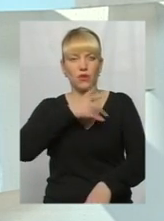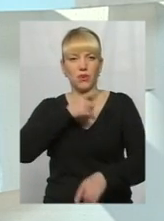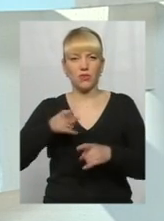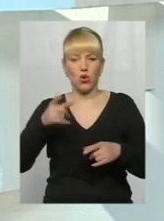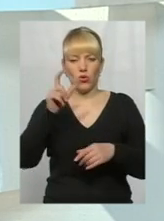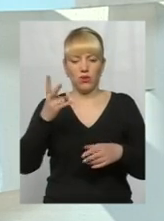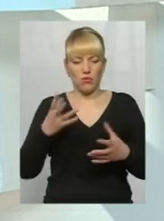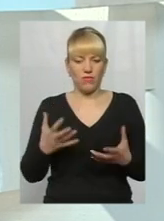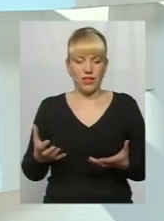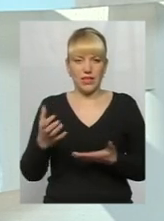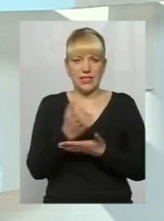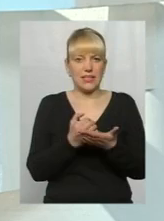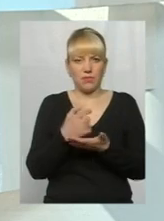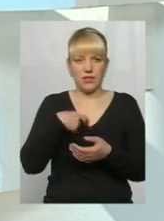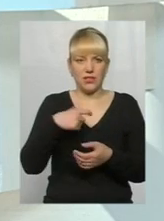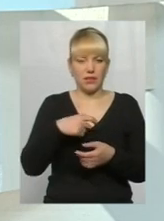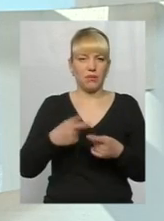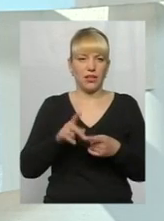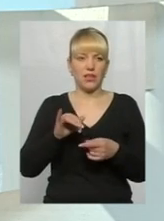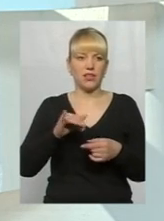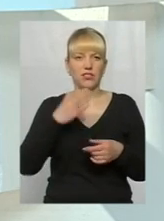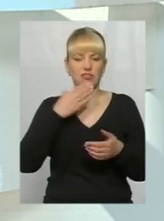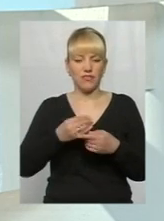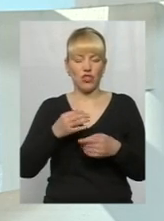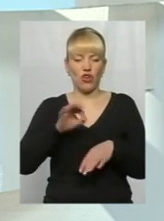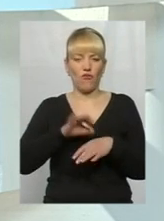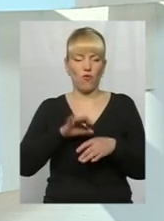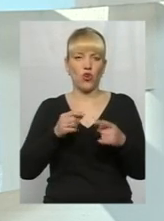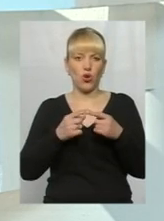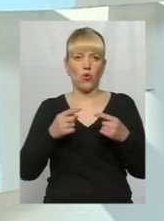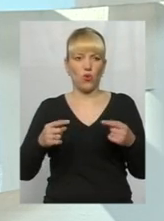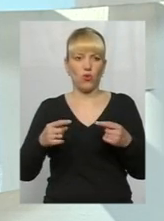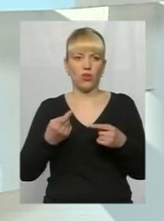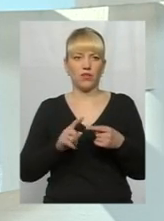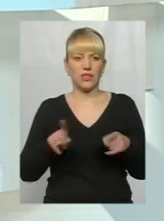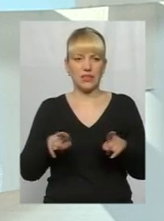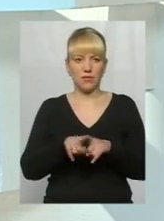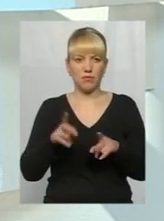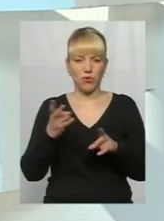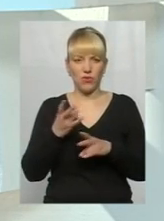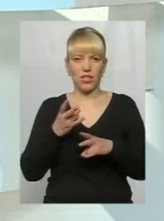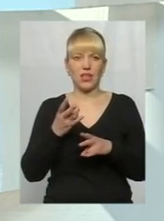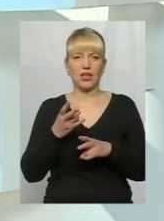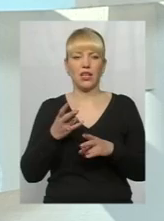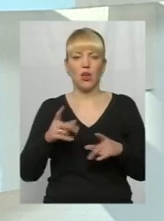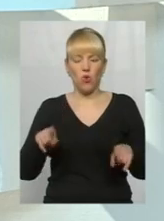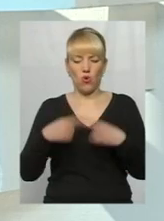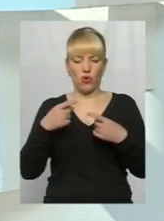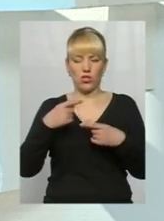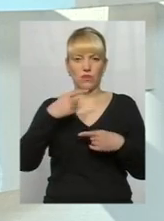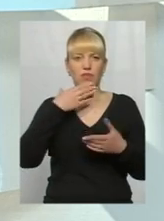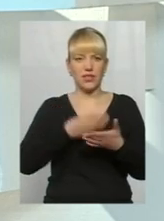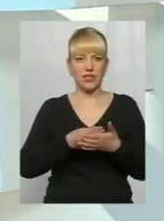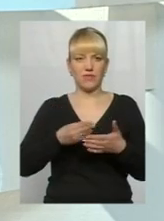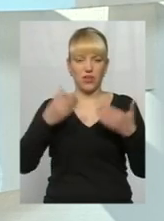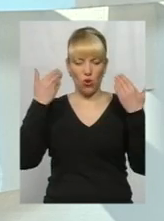мобілізуватися. І навіть без того свого хворого органу чи ще чогось там. От вона все одно повинна організувати свій